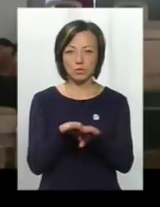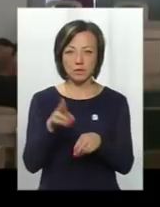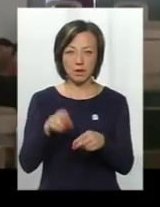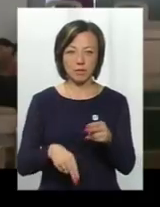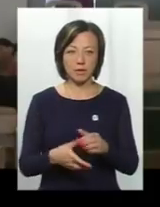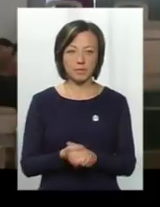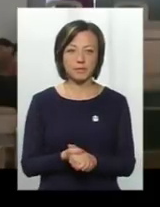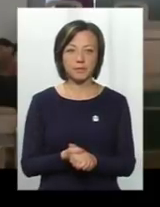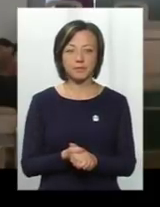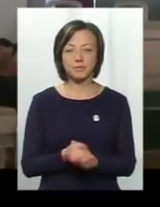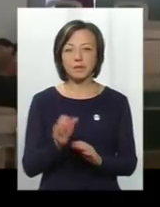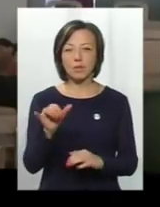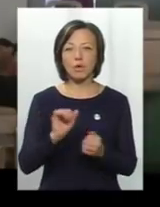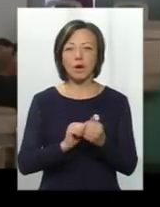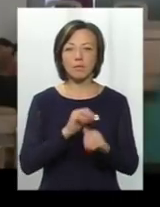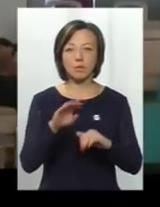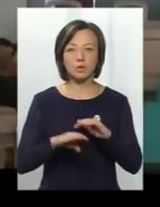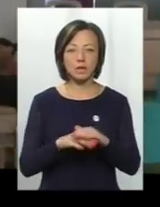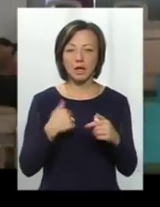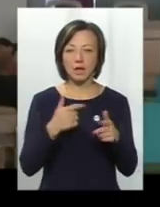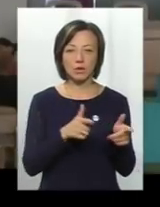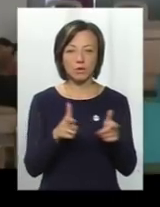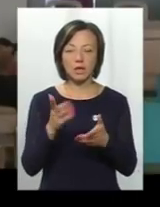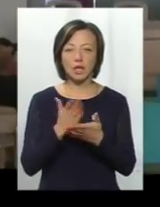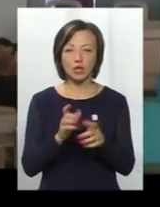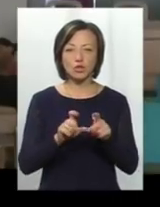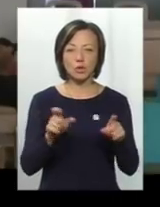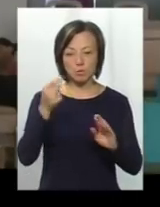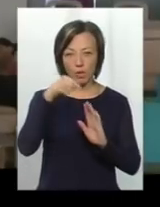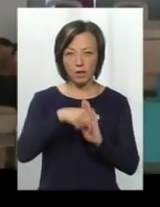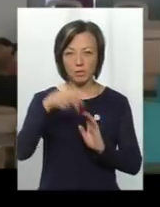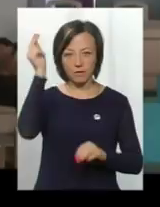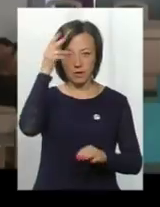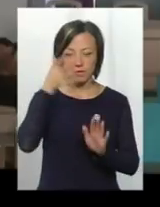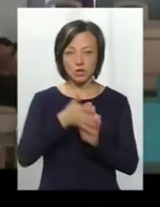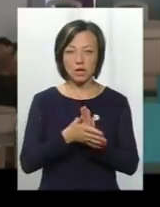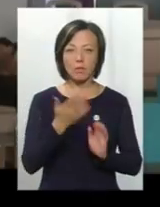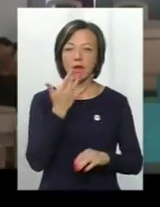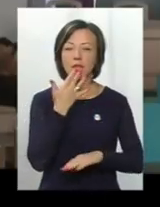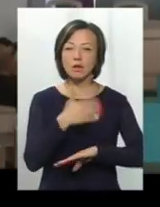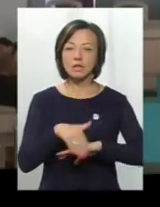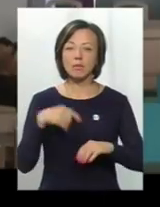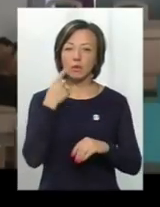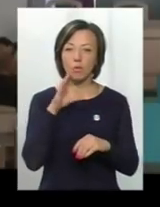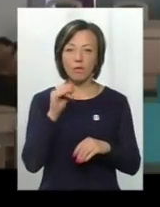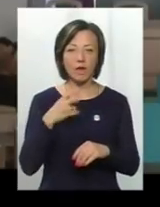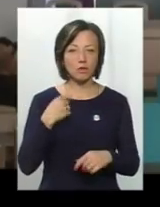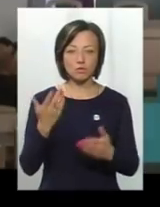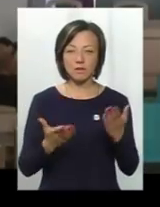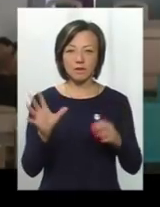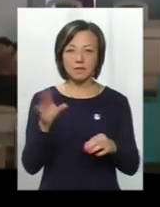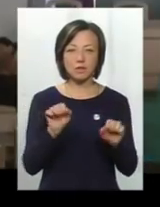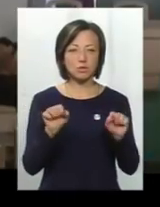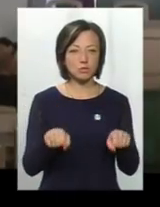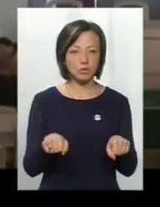У Каменці-Подільському я зараз не готовий сказати, але є школи з поглибленим вивченням іноземної мови, але я сумніваюся, що вони всі